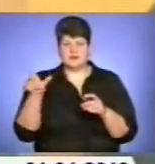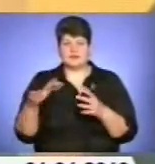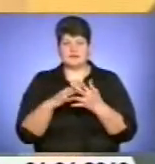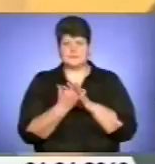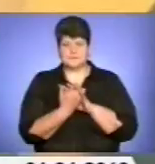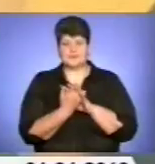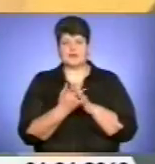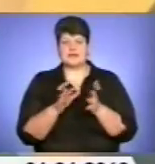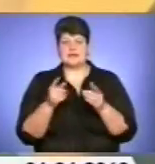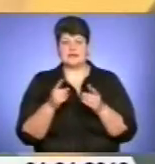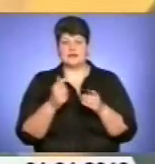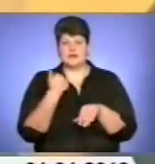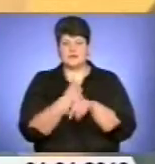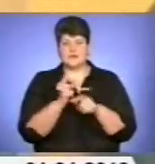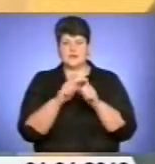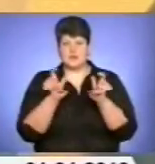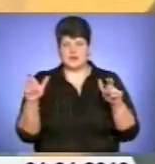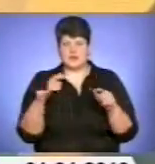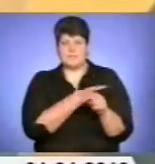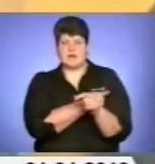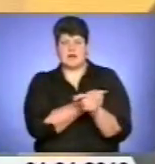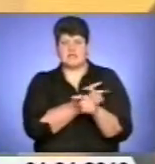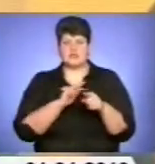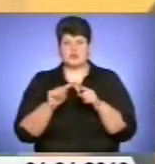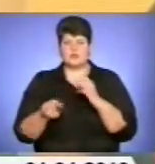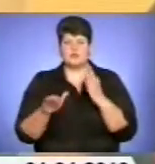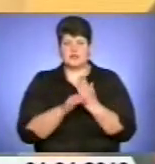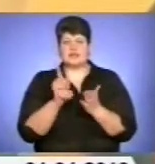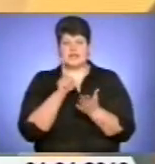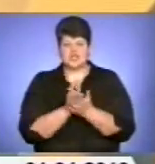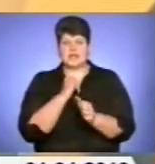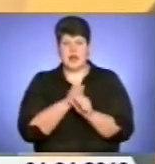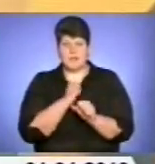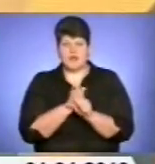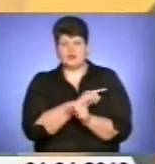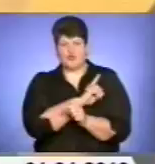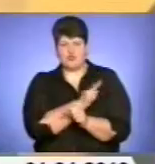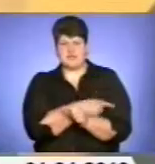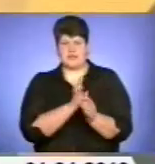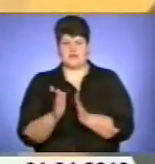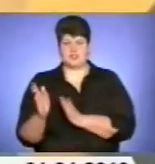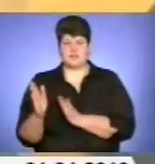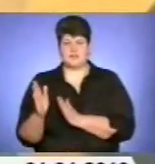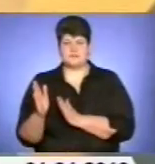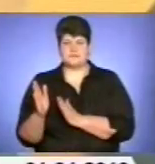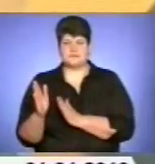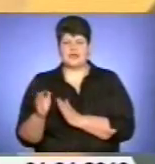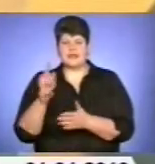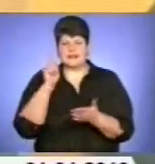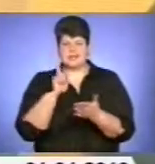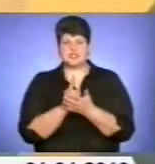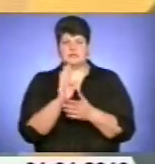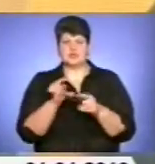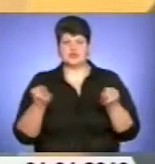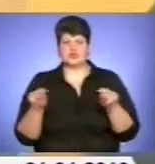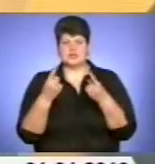і стратегічних об'єктів. Більниці і скорая допомога мають працювати в усиленому режимі. Мають бути створені